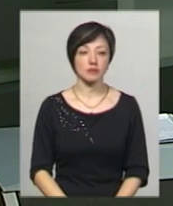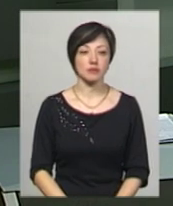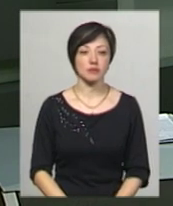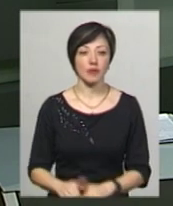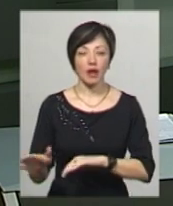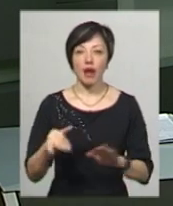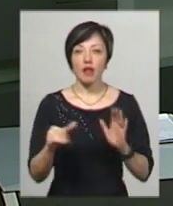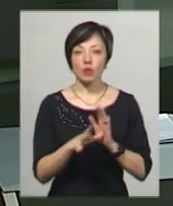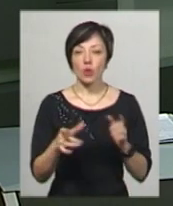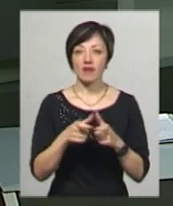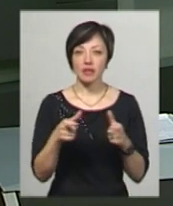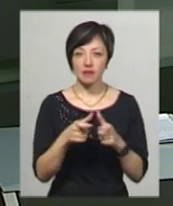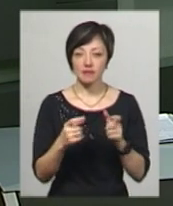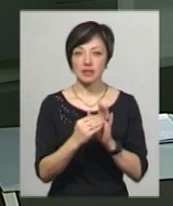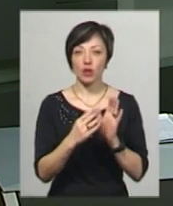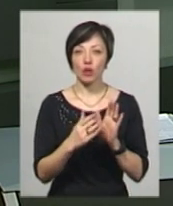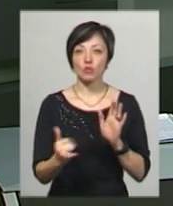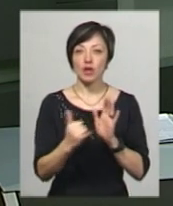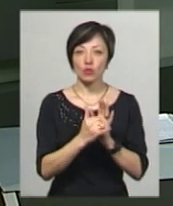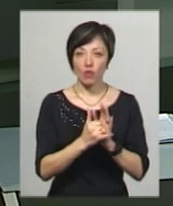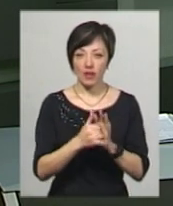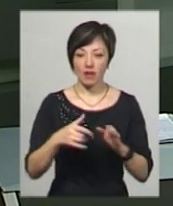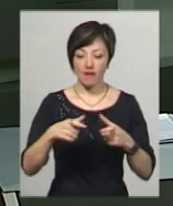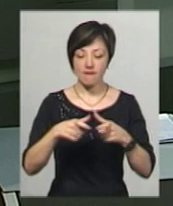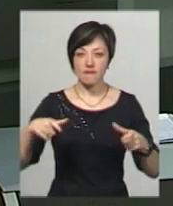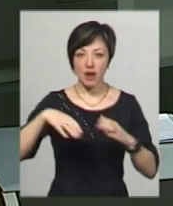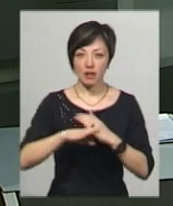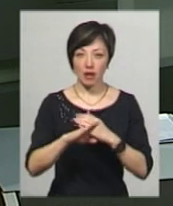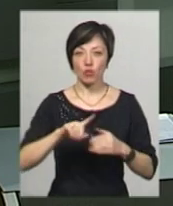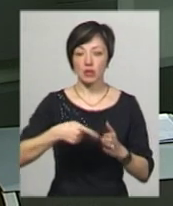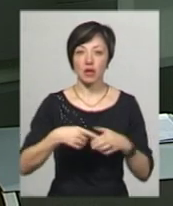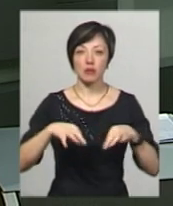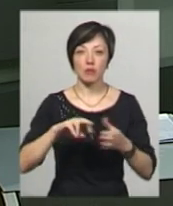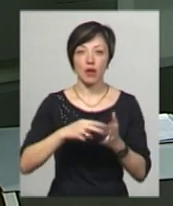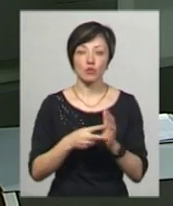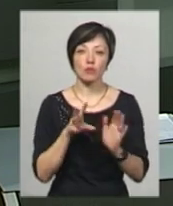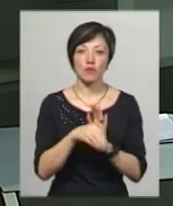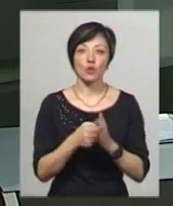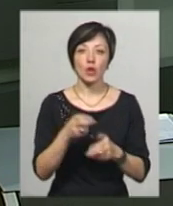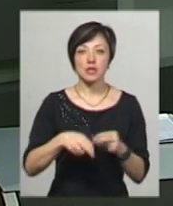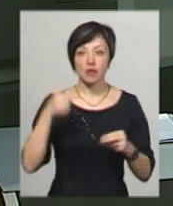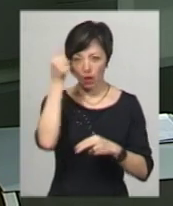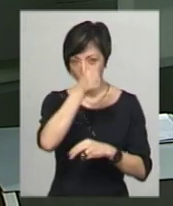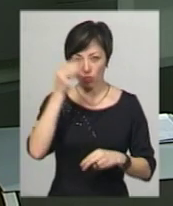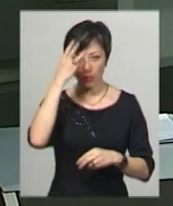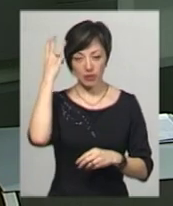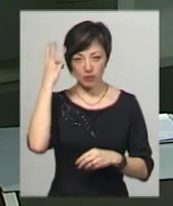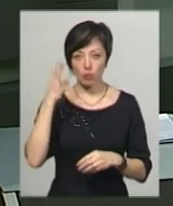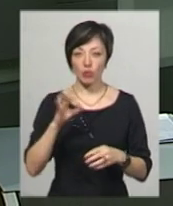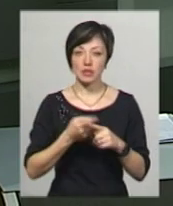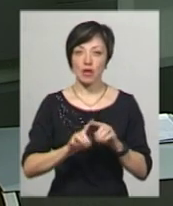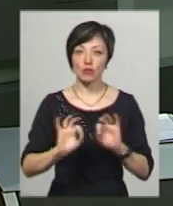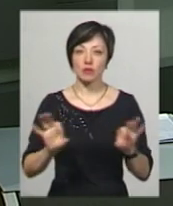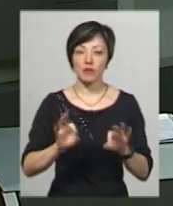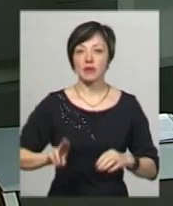Електронні квитки та встановлення валідаторів у комунальному транспорті планують запровадити до кінця року в обласному центрі. Про це